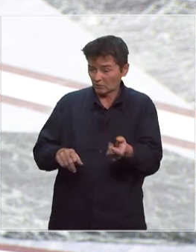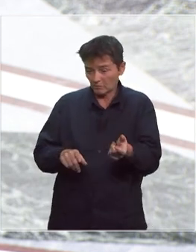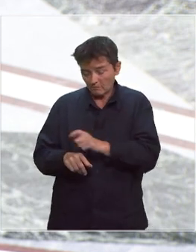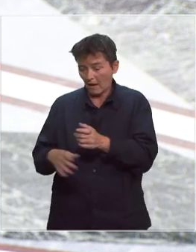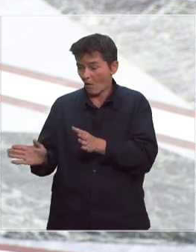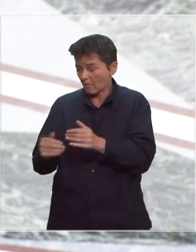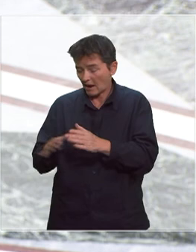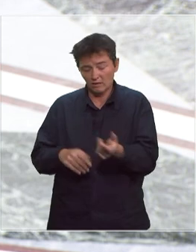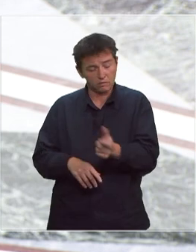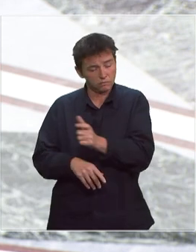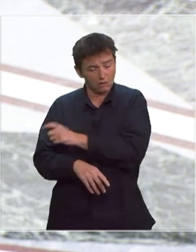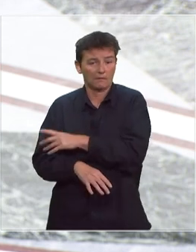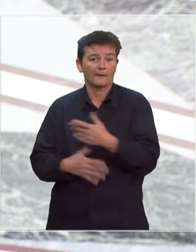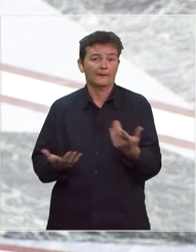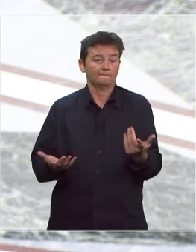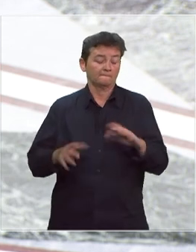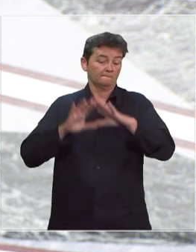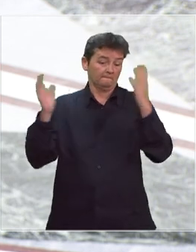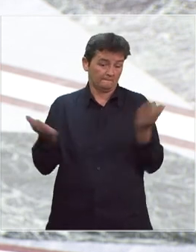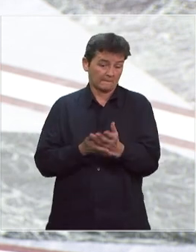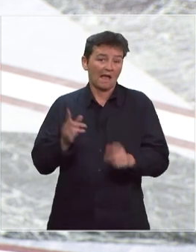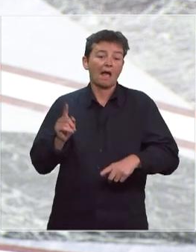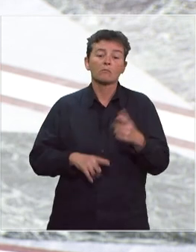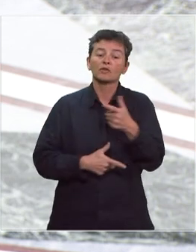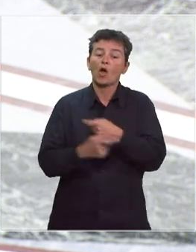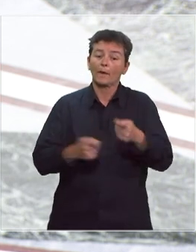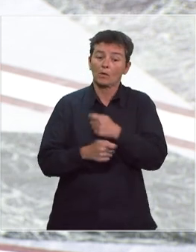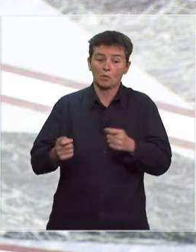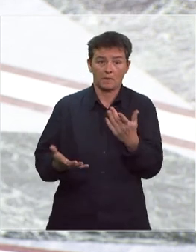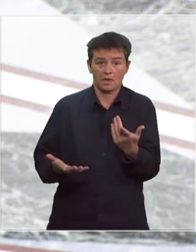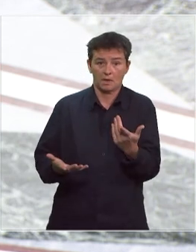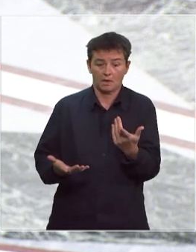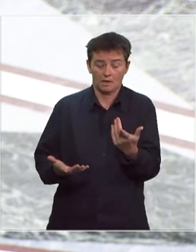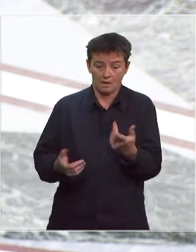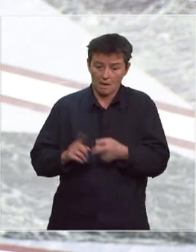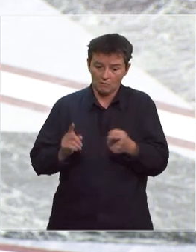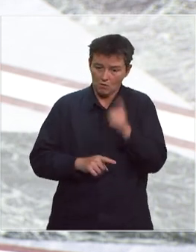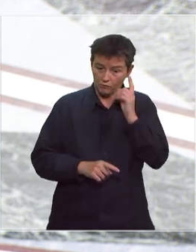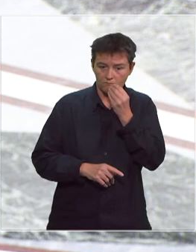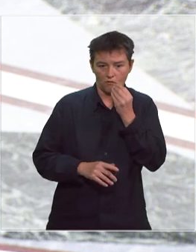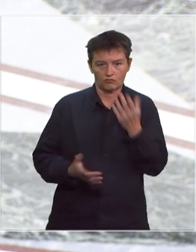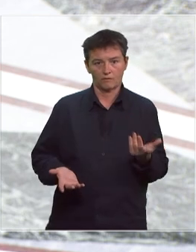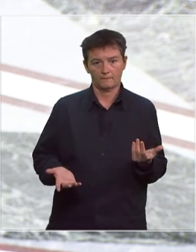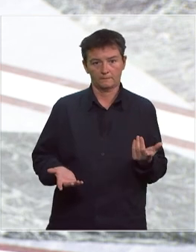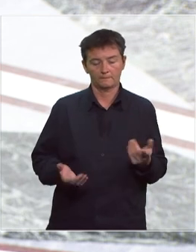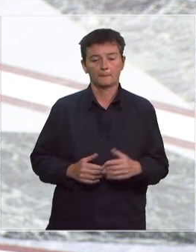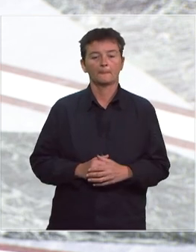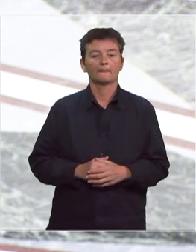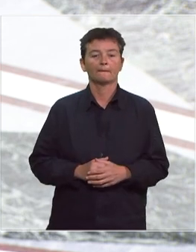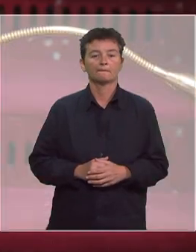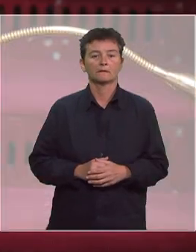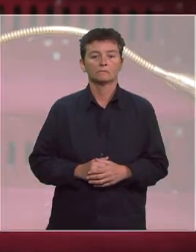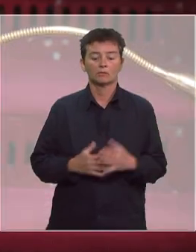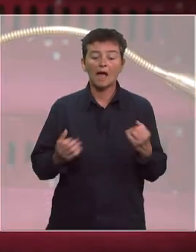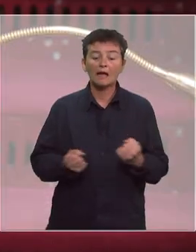'emballage, il y a une partie très importante de l'économie qui, pour cette seule activité, est mobilisée. Donc, lorsqu'on regarde l'activité